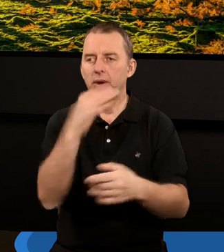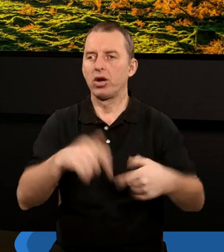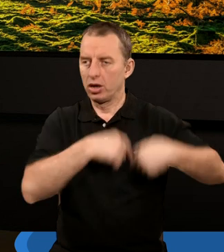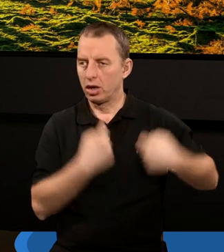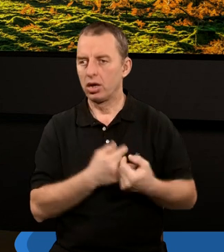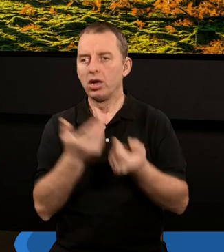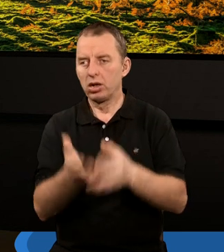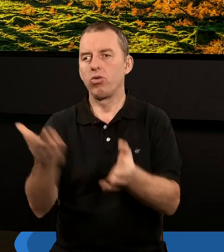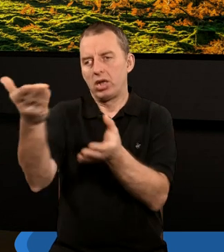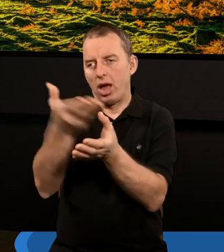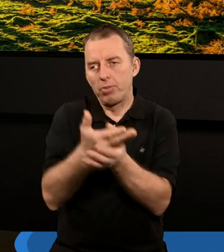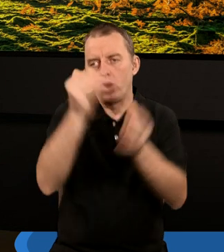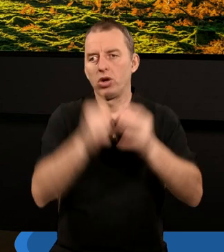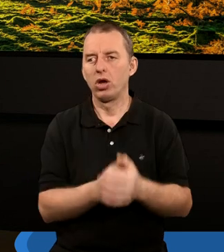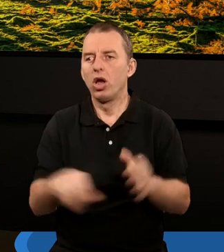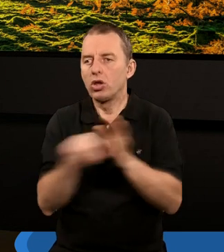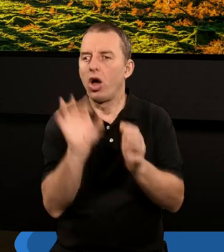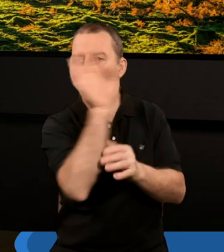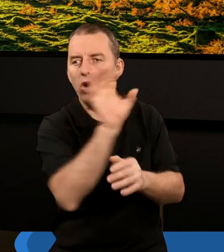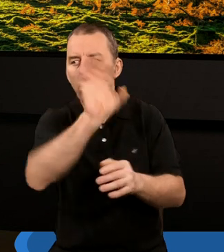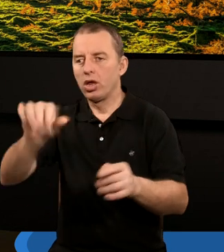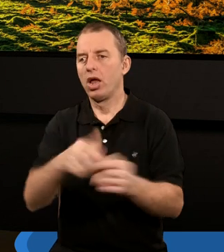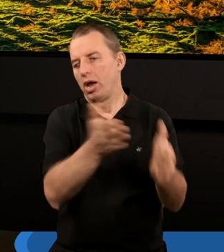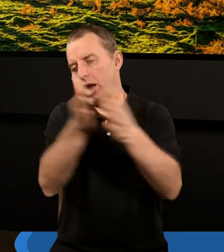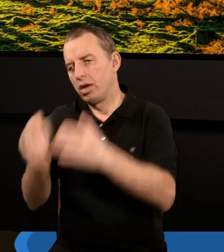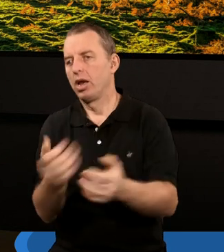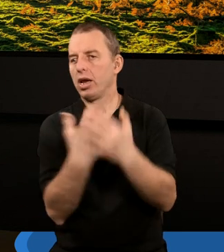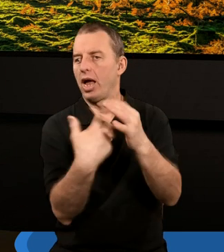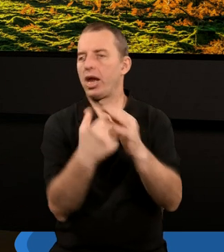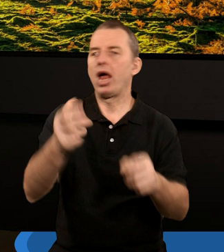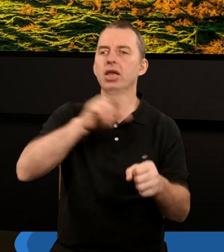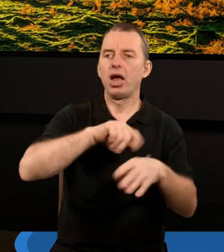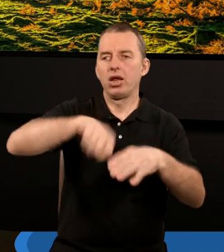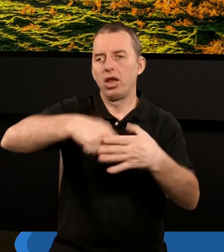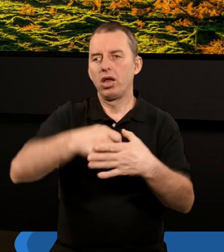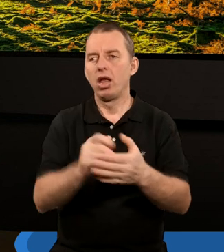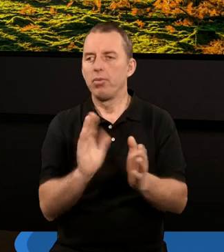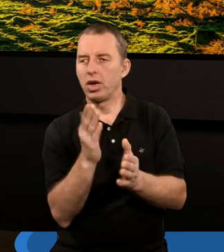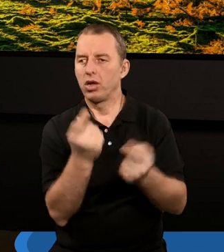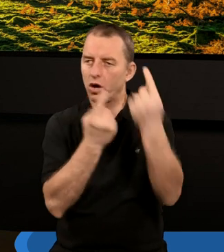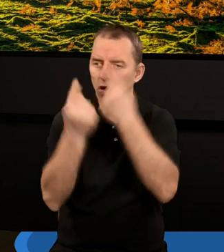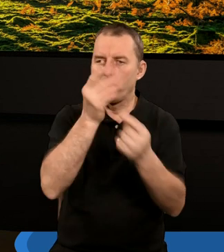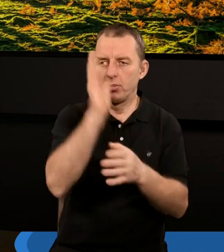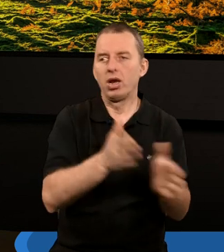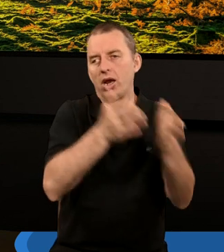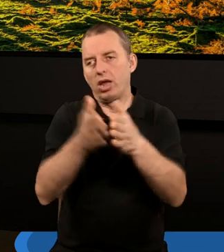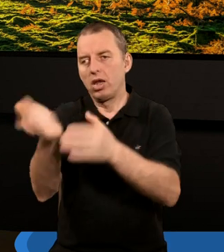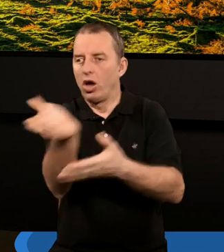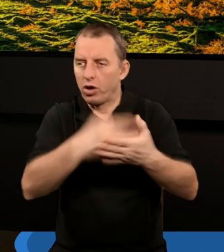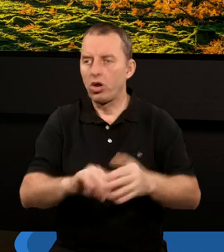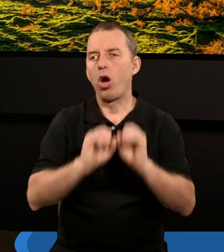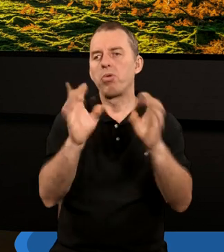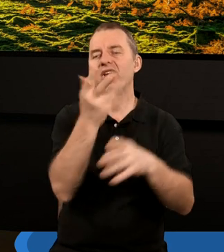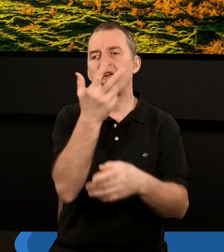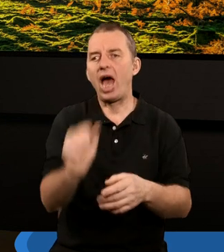bardzo serdecznie chciałbym zaprosić do oglądania kolejnego nagrania, kiedy właśnie przedmiotem rozważań będą kolejne rozdziały